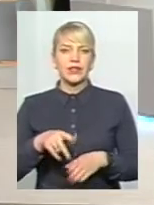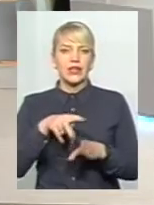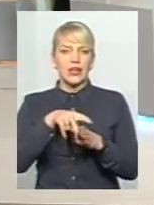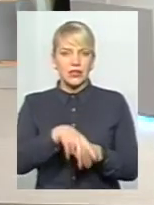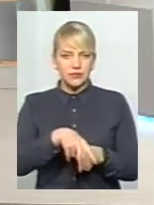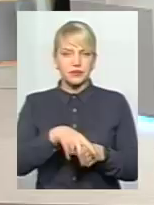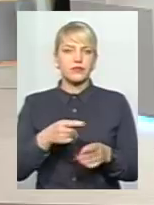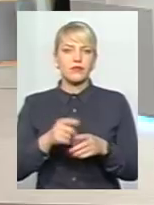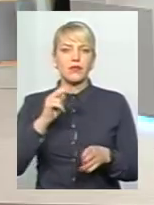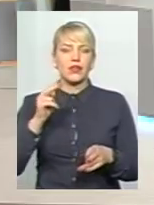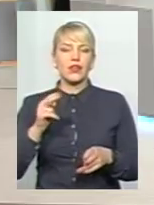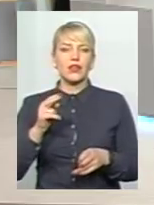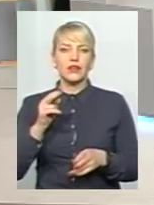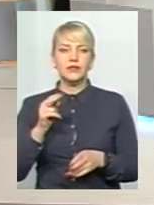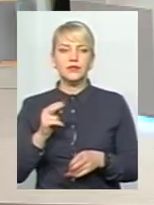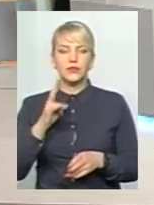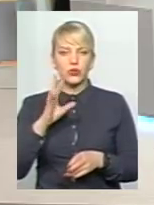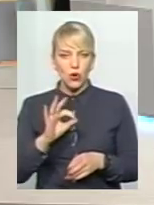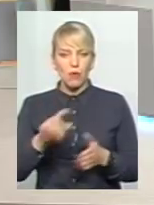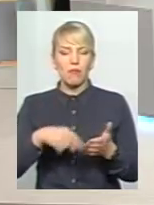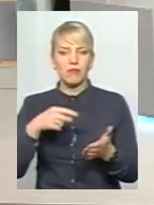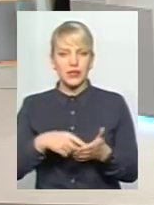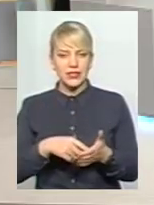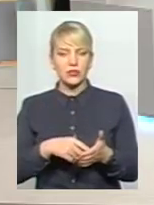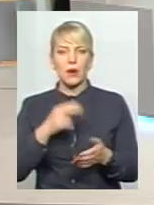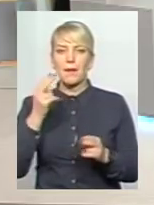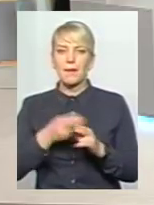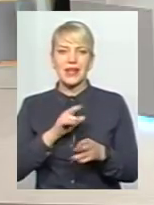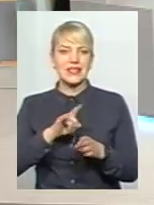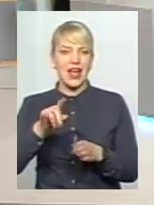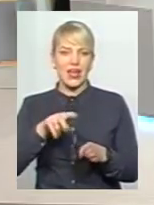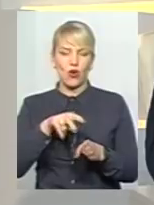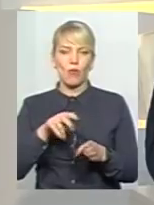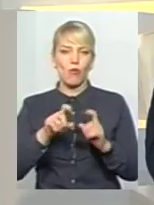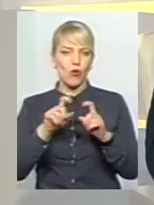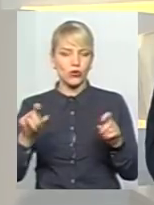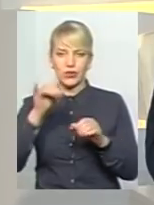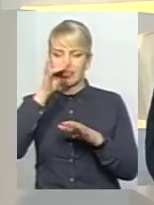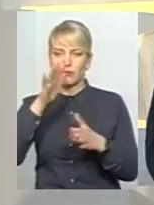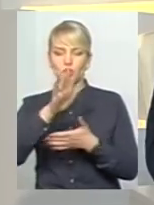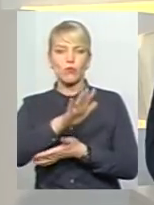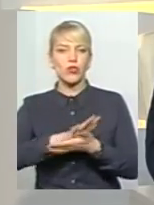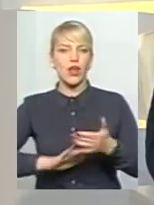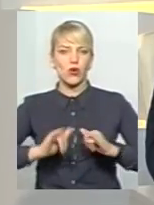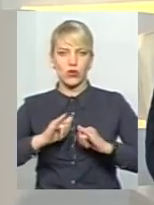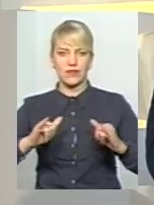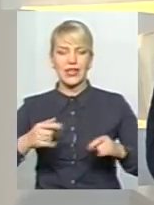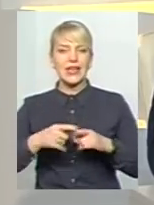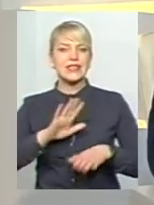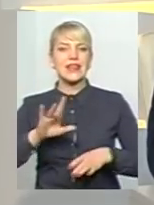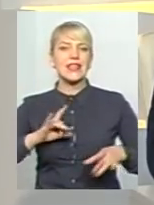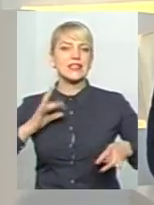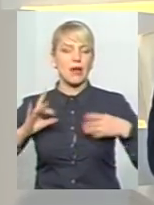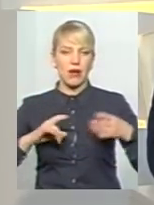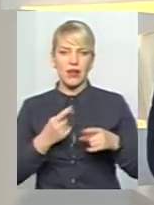трохи навіть без ручки чемодан, але місто берез аеропорту не зможе розвиватися в подальшому. Це навіть не якась забаганка, це